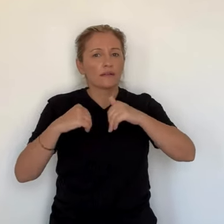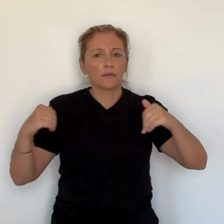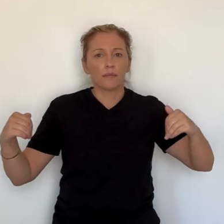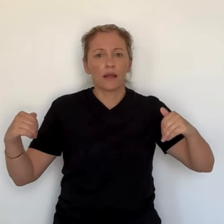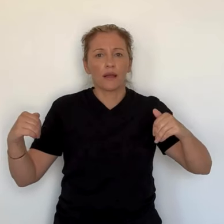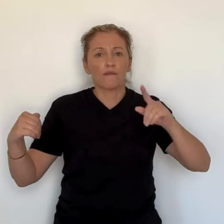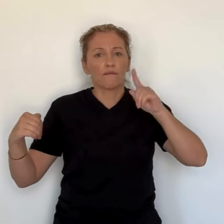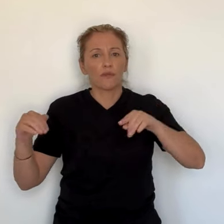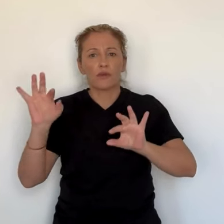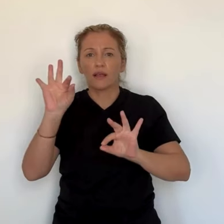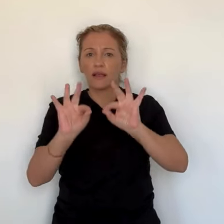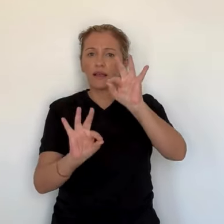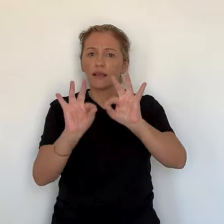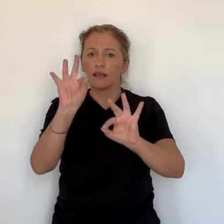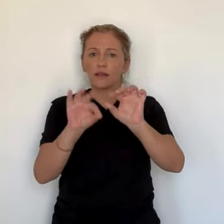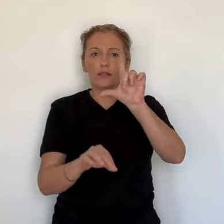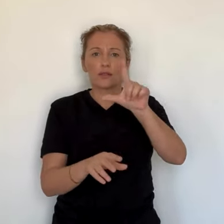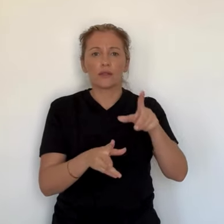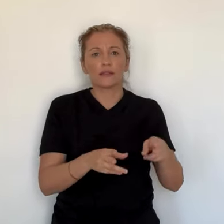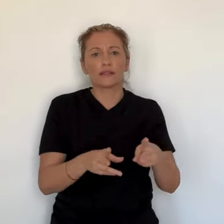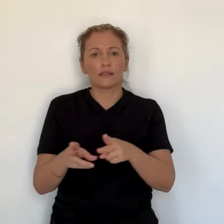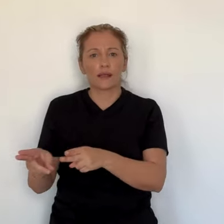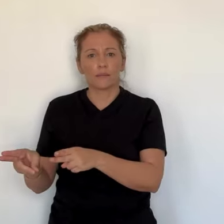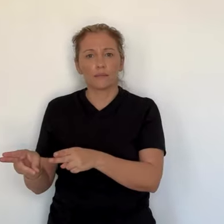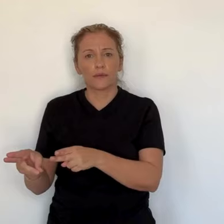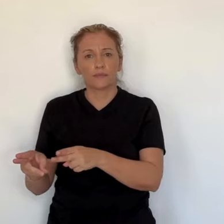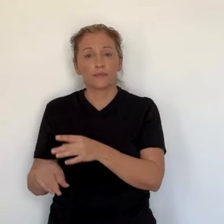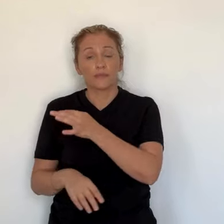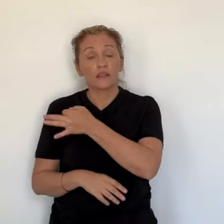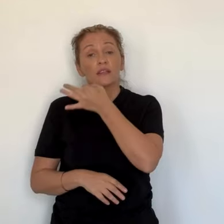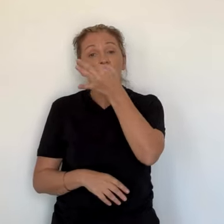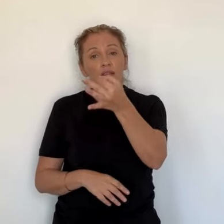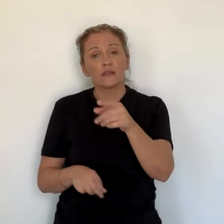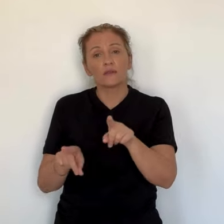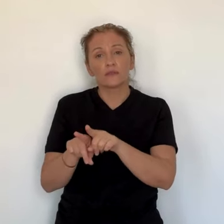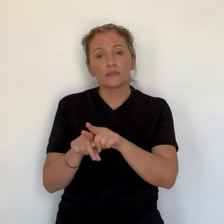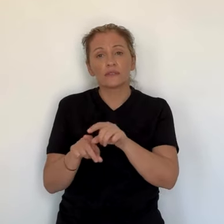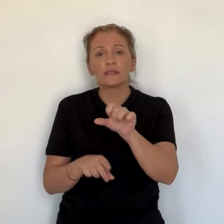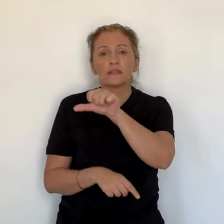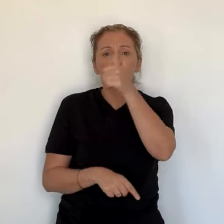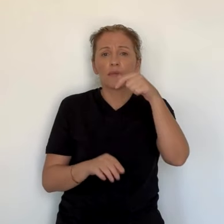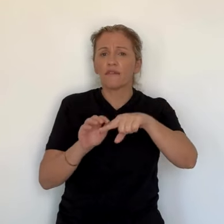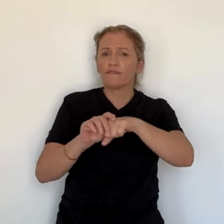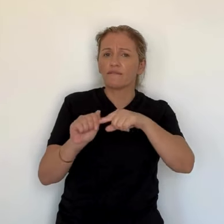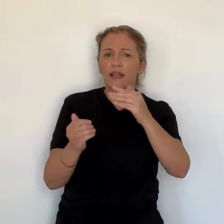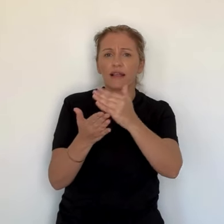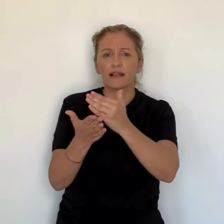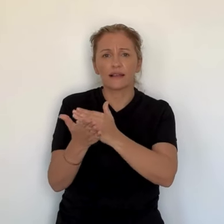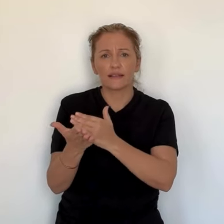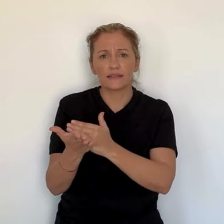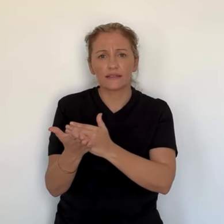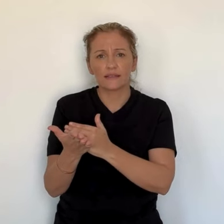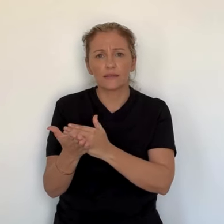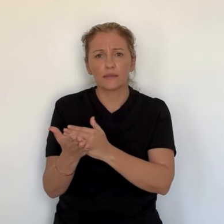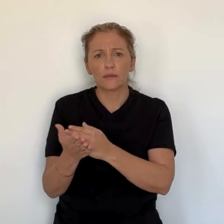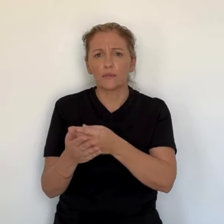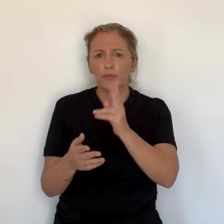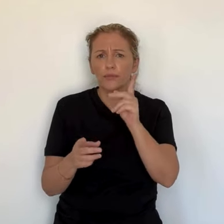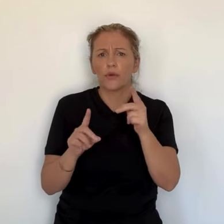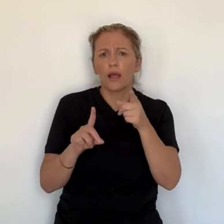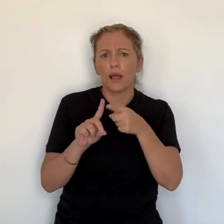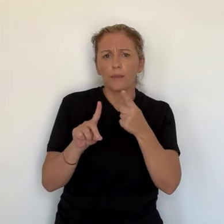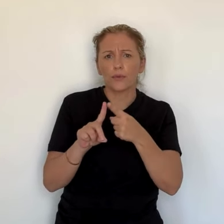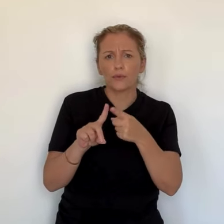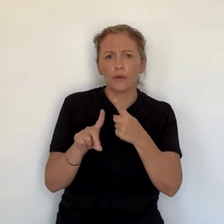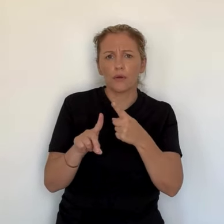embrayé sur l'urgence financière. Si selon lui, les deux problématiques, budgétaires et institutionnelles, ne peuvent pas être séparées, le calendrier doit se